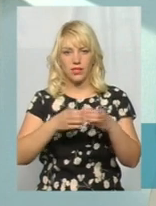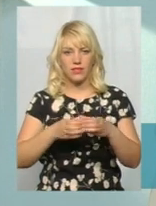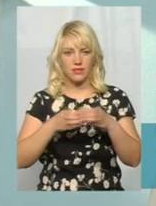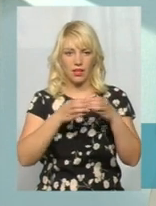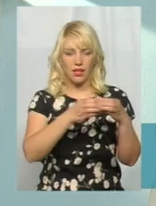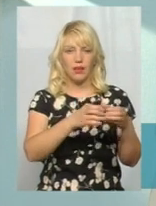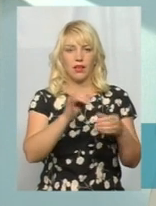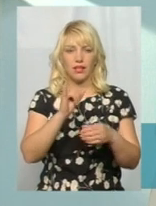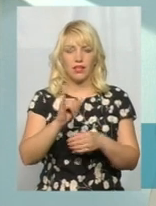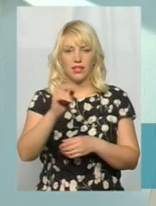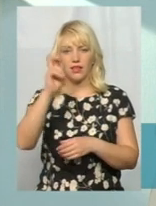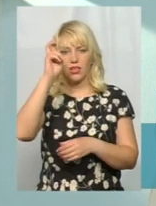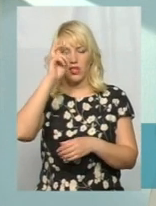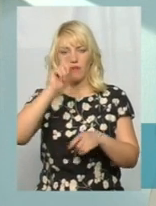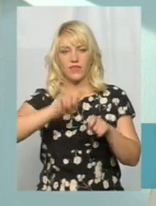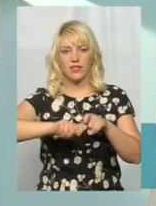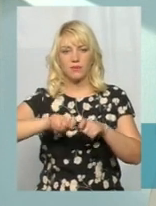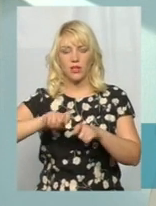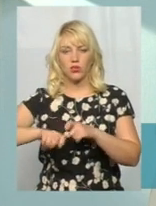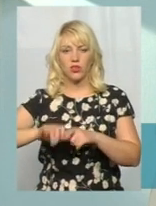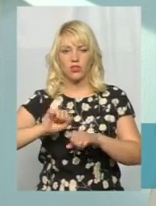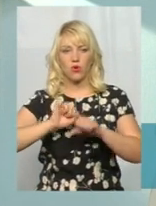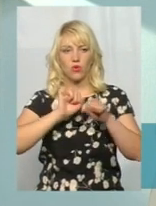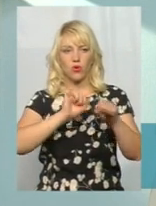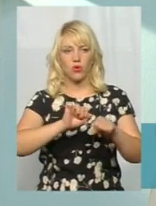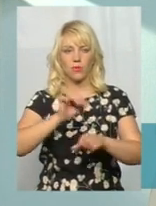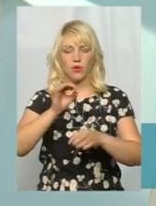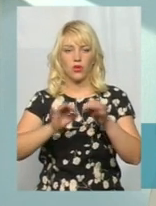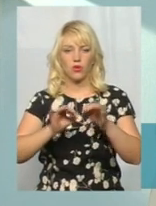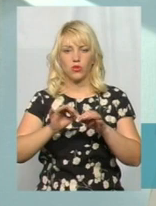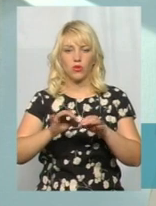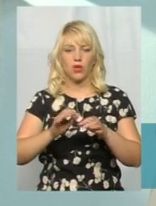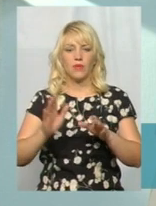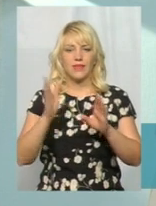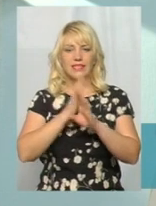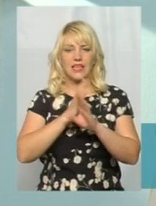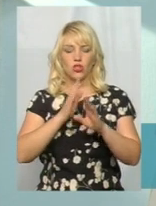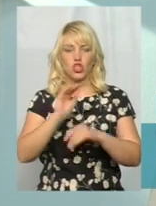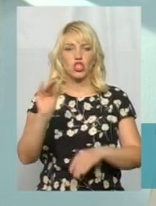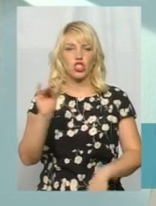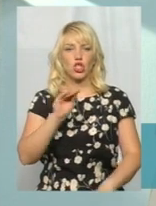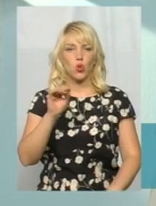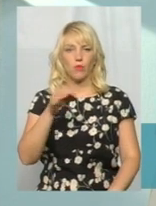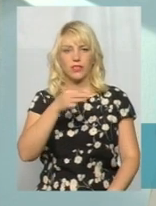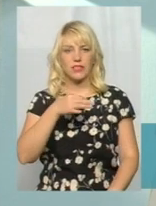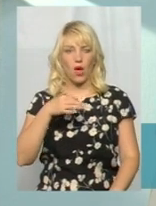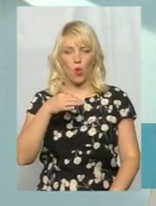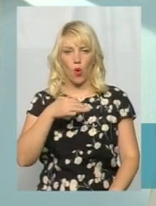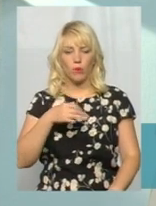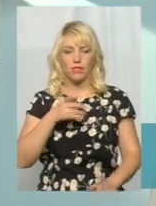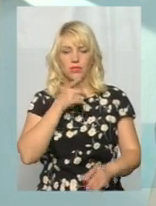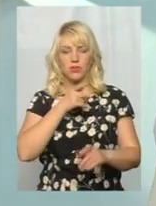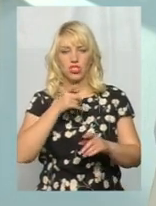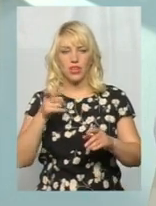туди залучені Державні інспектори з охорони екологічної природного середовища Житомирської області. Під час проведення планового заходу